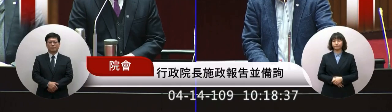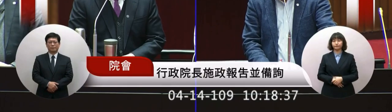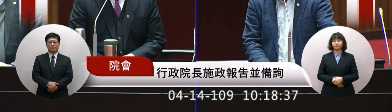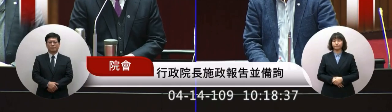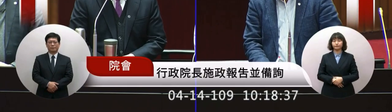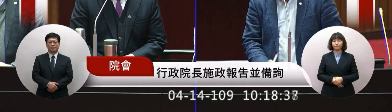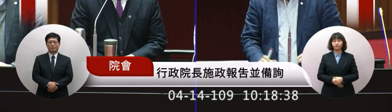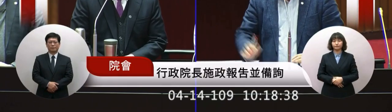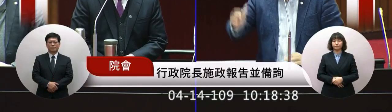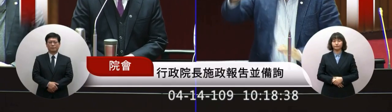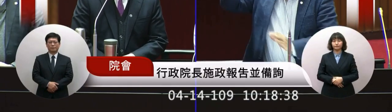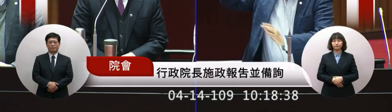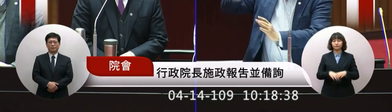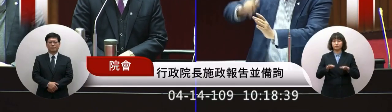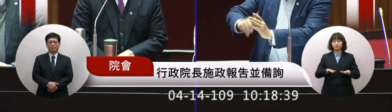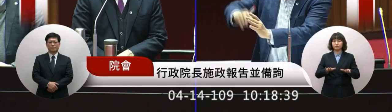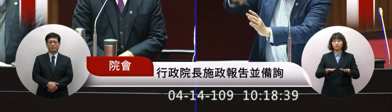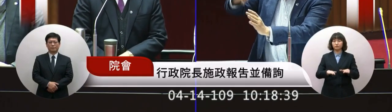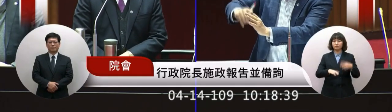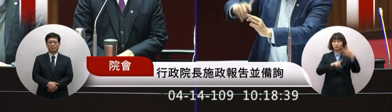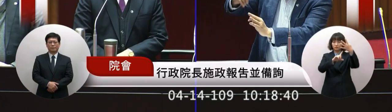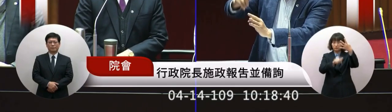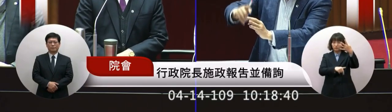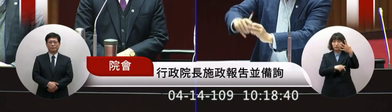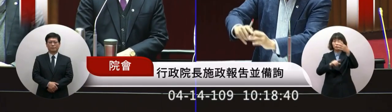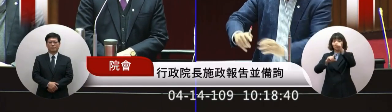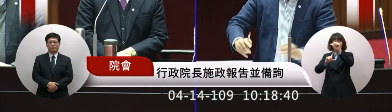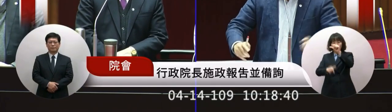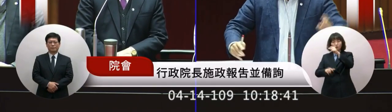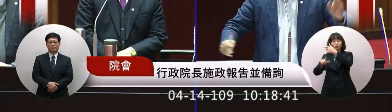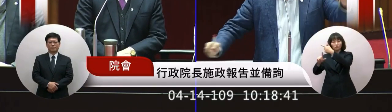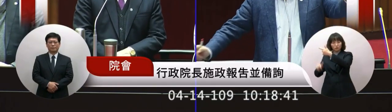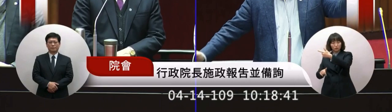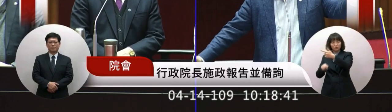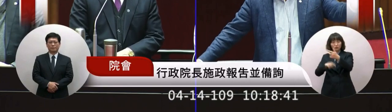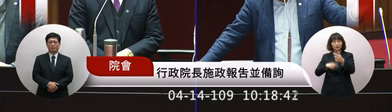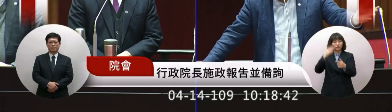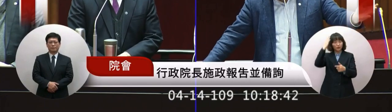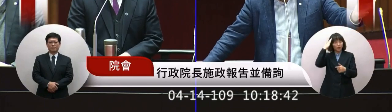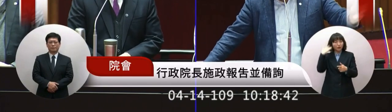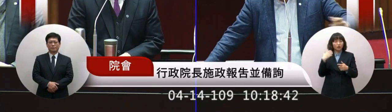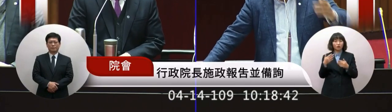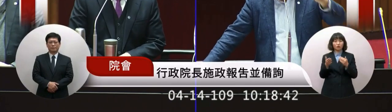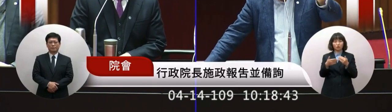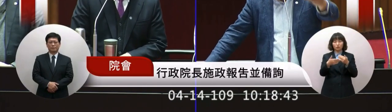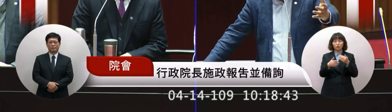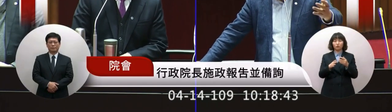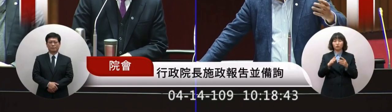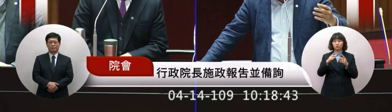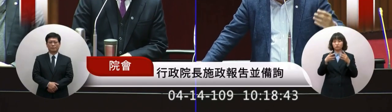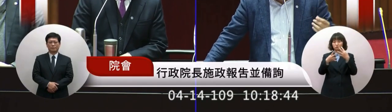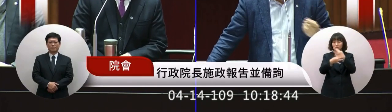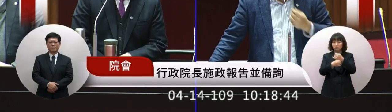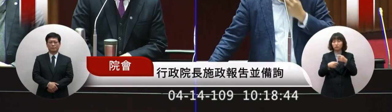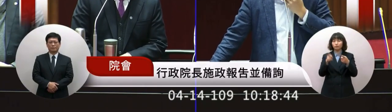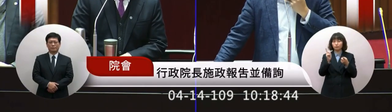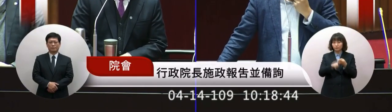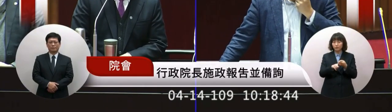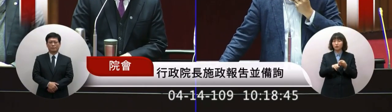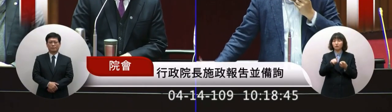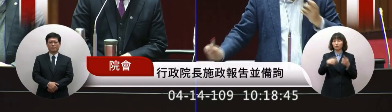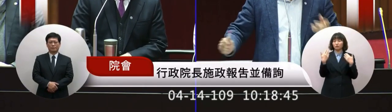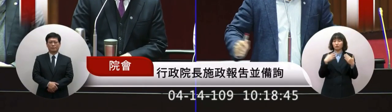現在這從四月五月六月這叫做黑尾魚祭這意料想清楚